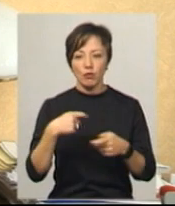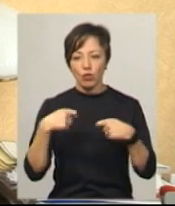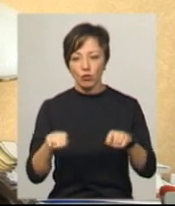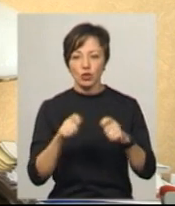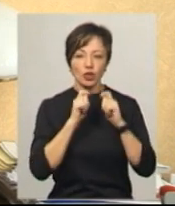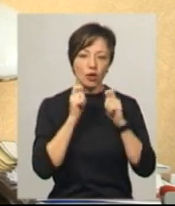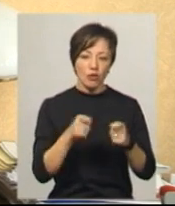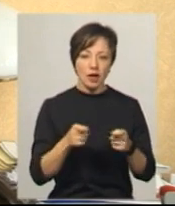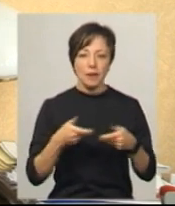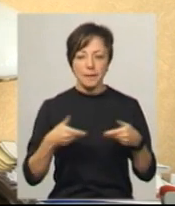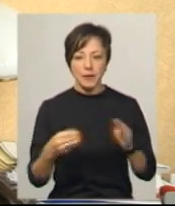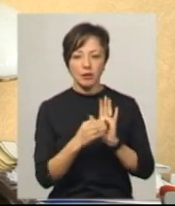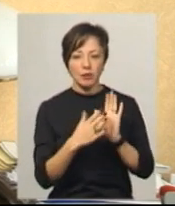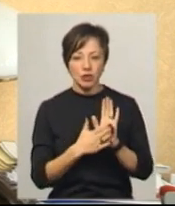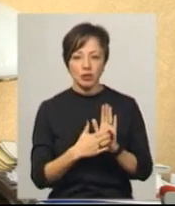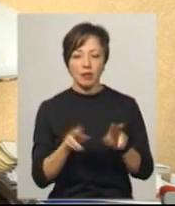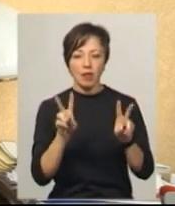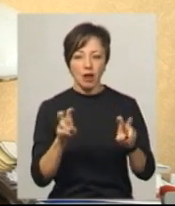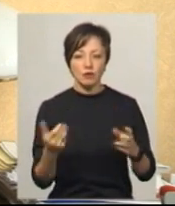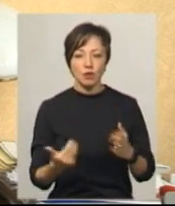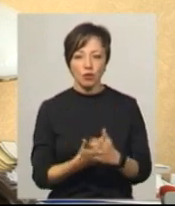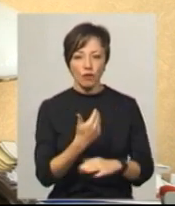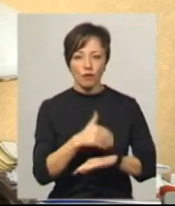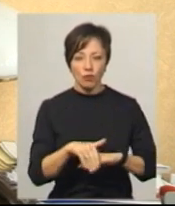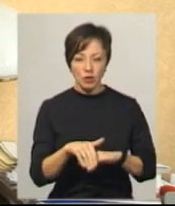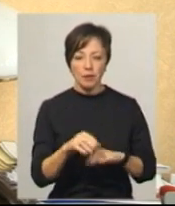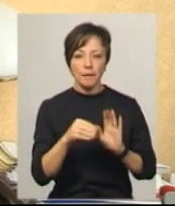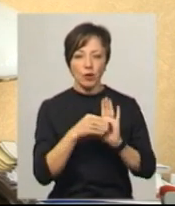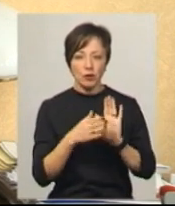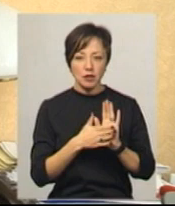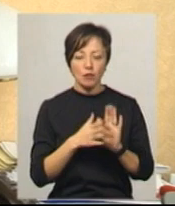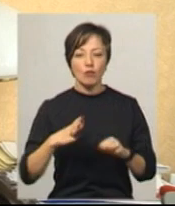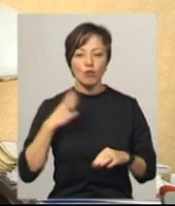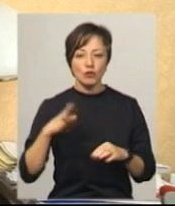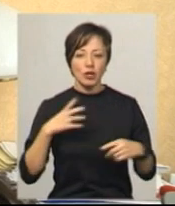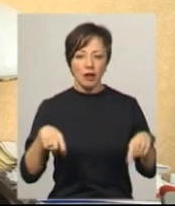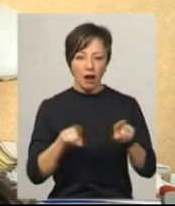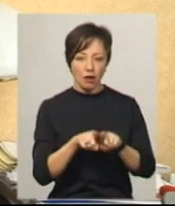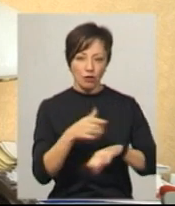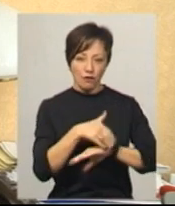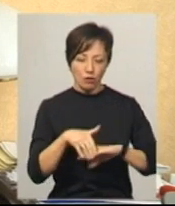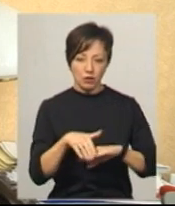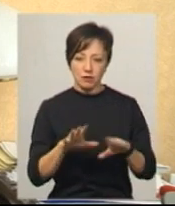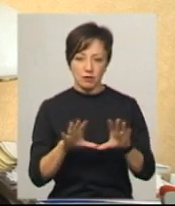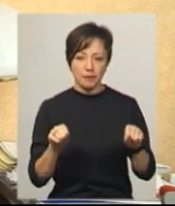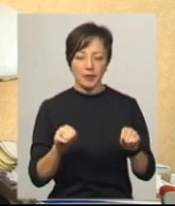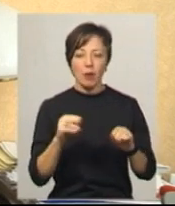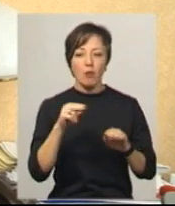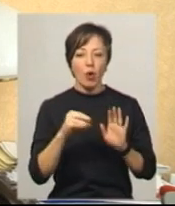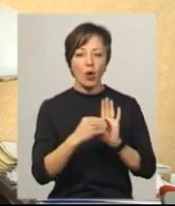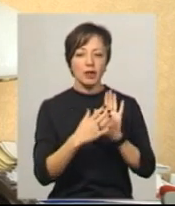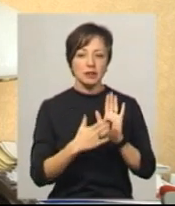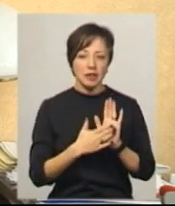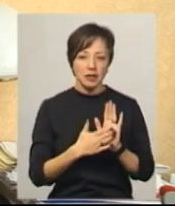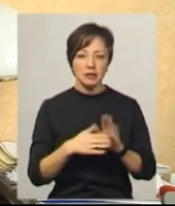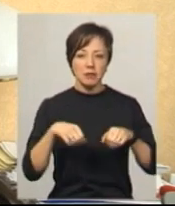даруванні, ми пишемо вже назву нової вулиці, но прописуємо бувша така-то вулиця. По реєстрації